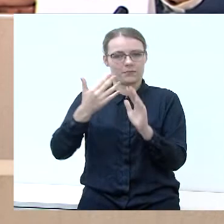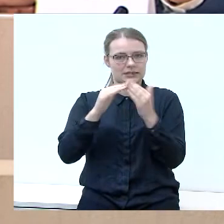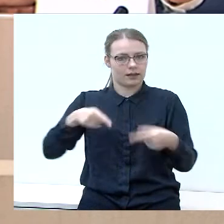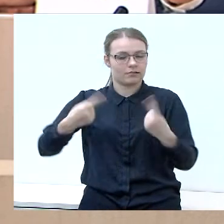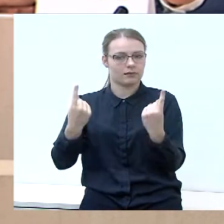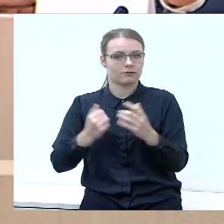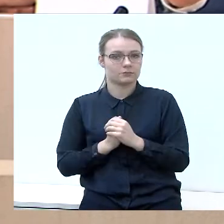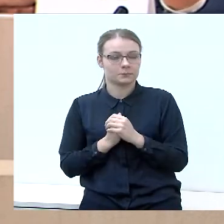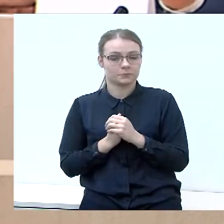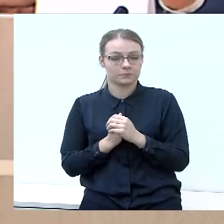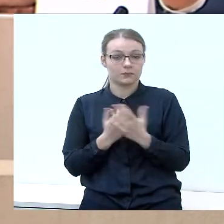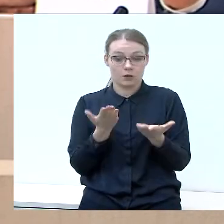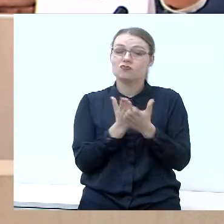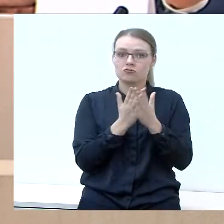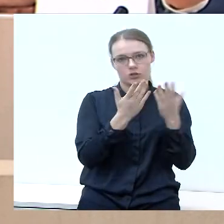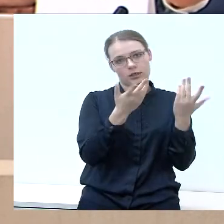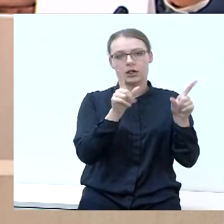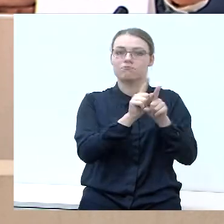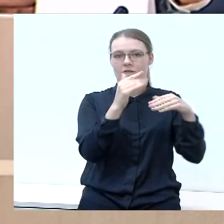Nu, čia tai parašyta vakarinės.